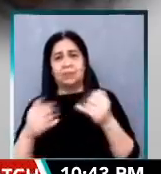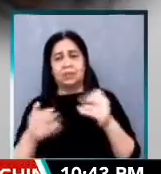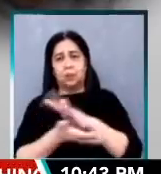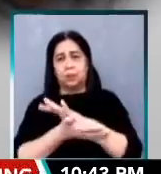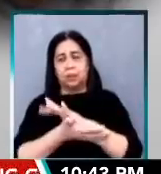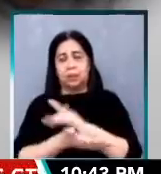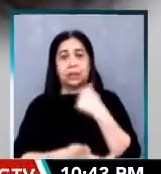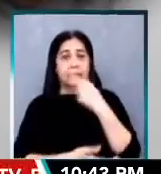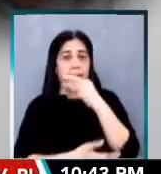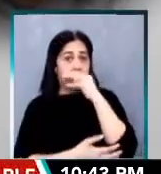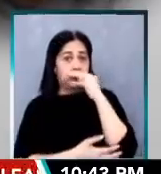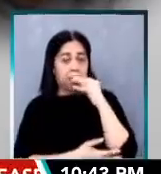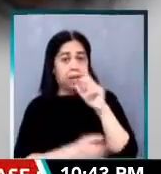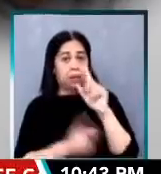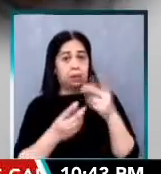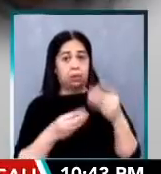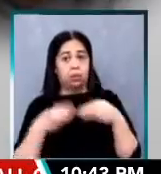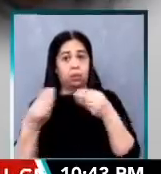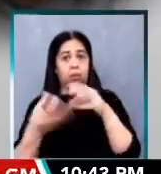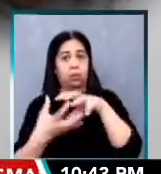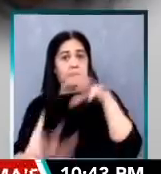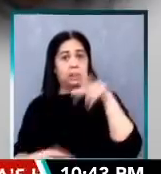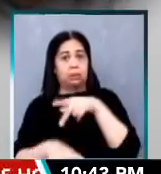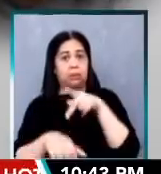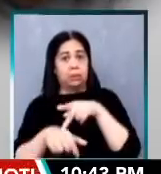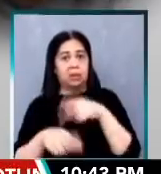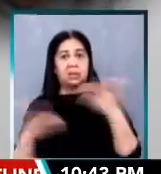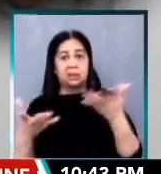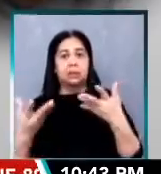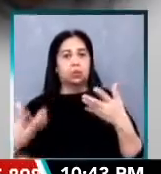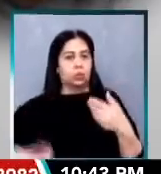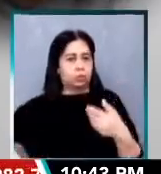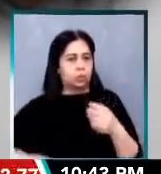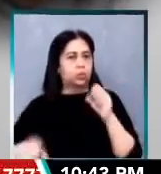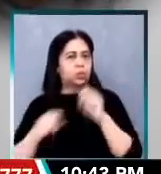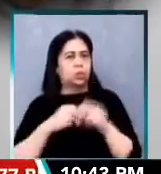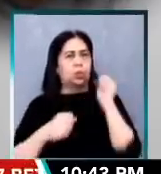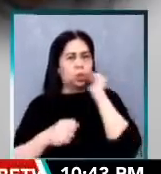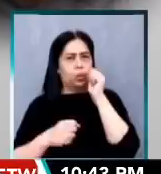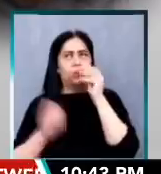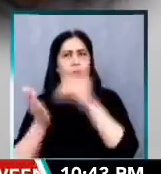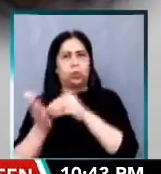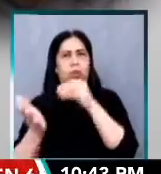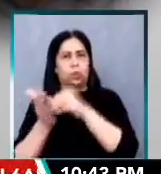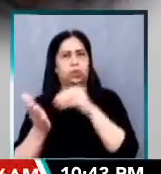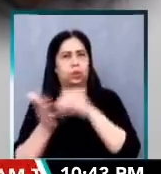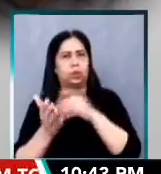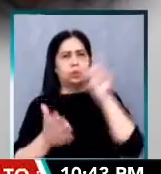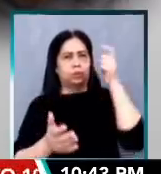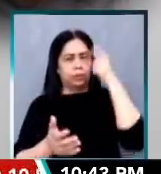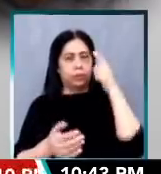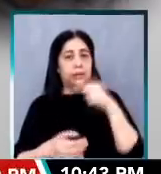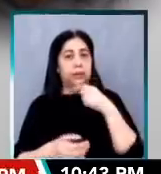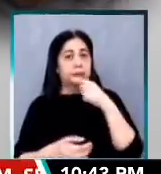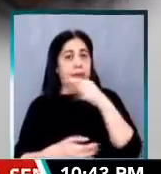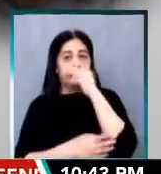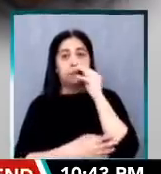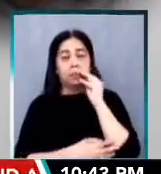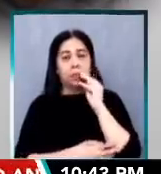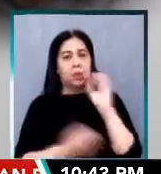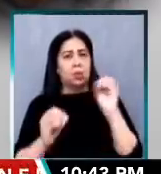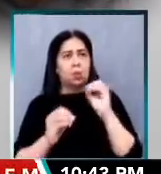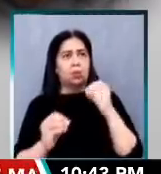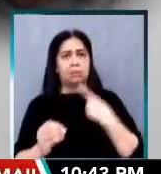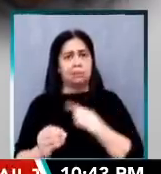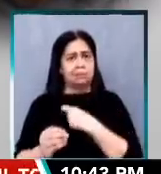napupunta daw ang yaman ng Pilipinas sa korupsyon kaya utang nang utang ang gobyerno. Sabi rin ni Pacquiao, wala siyang sama ng loob kay Pangulong